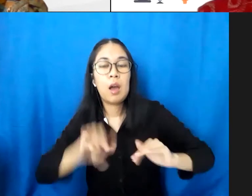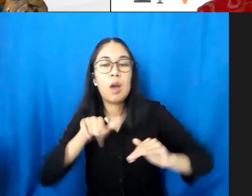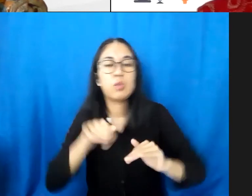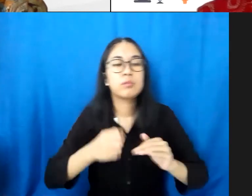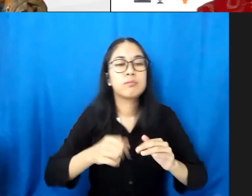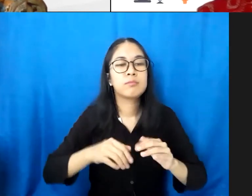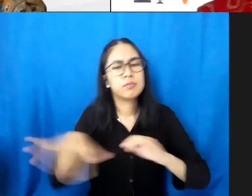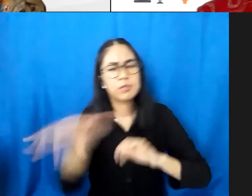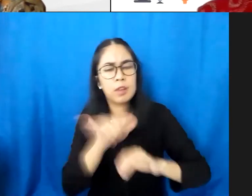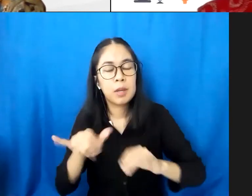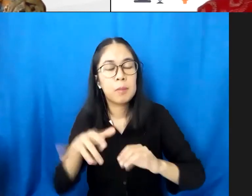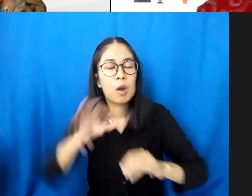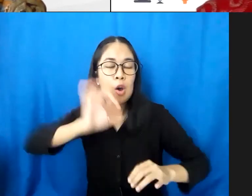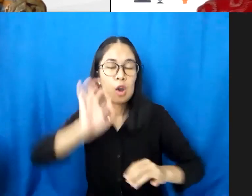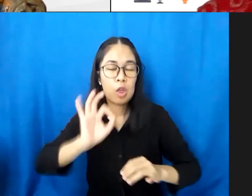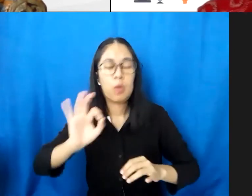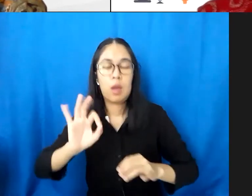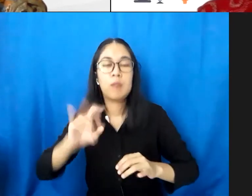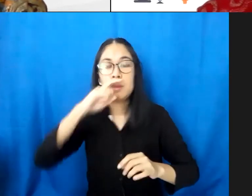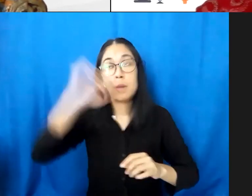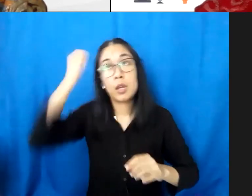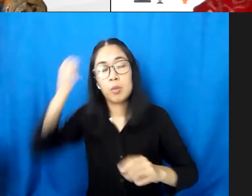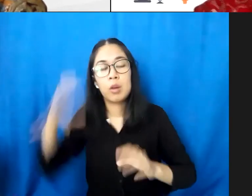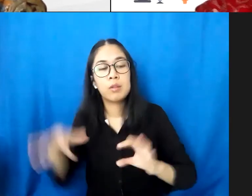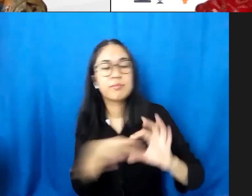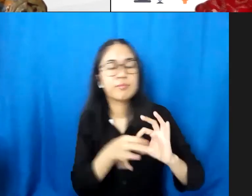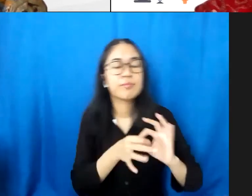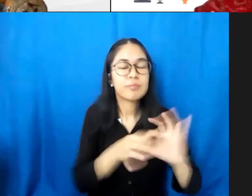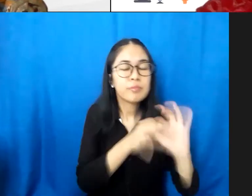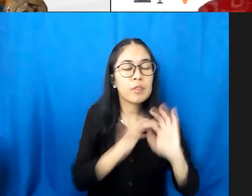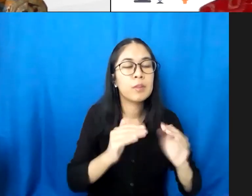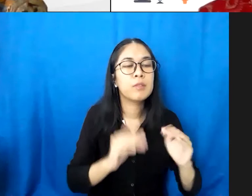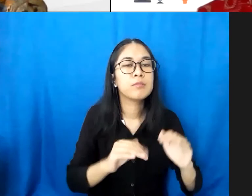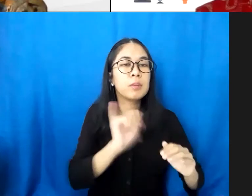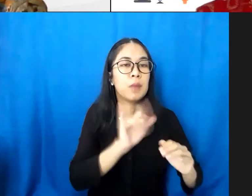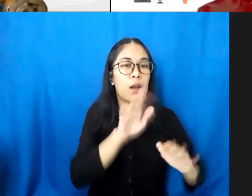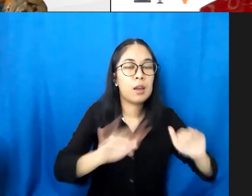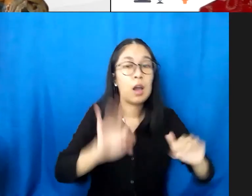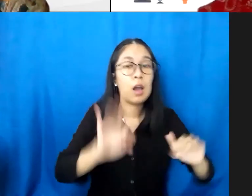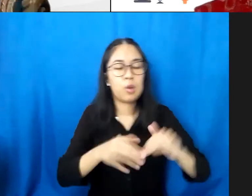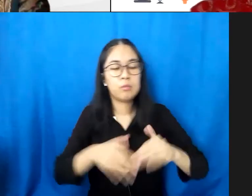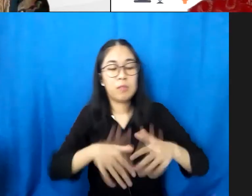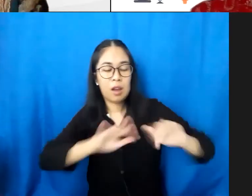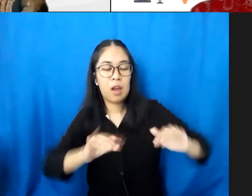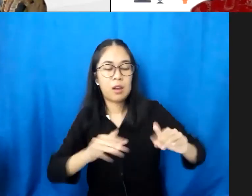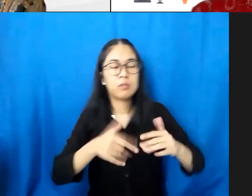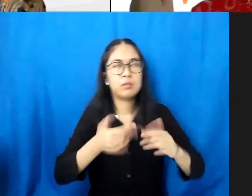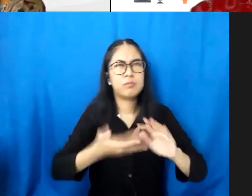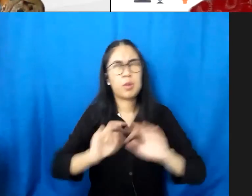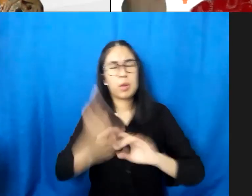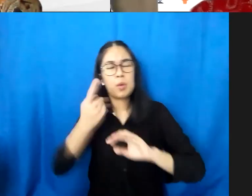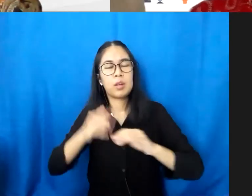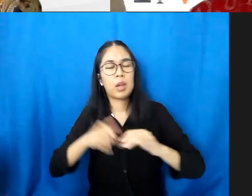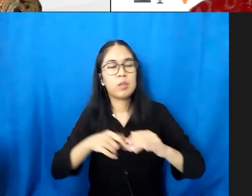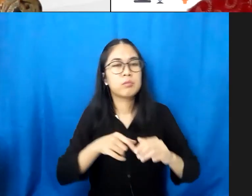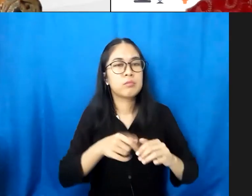dan kalau kemudian kita terlambat dalam mengurus kelahiran anak sejak awal sejak remaja sampai dia jadi